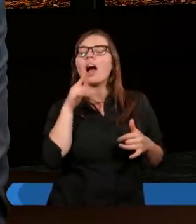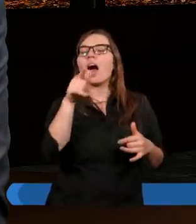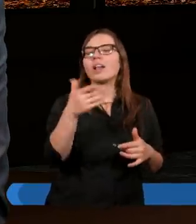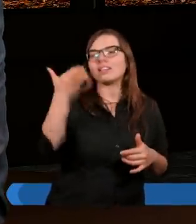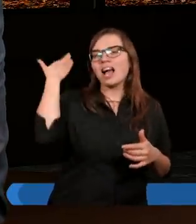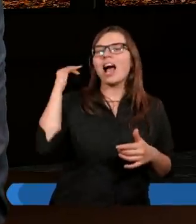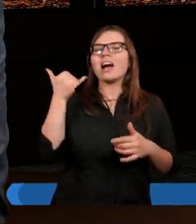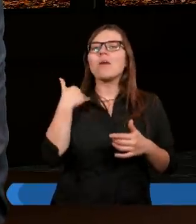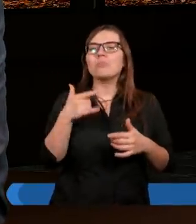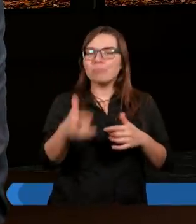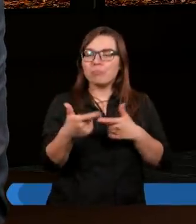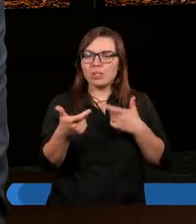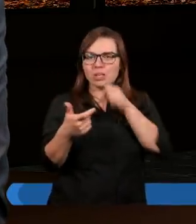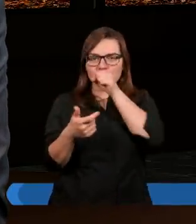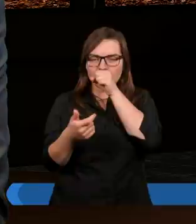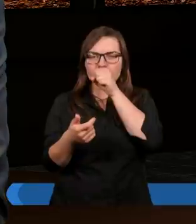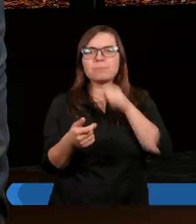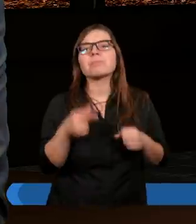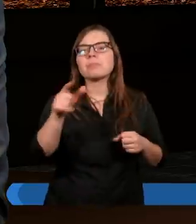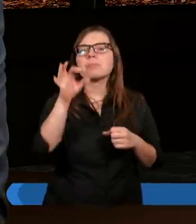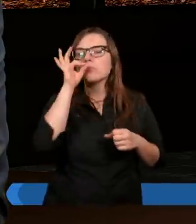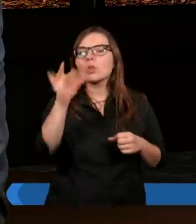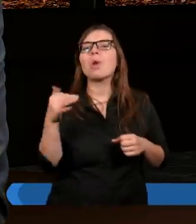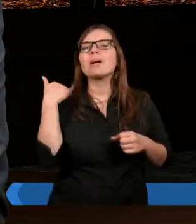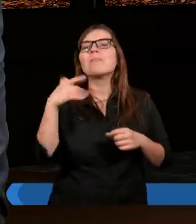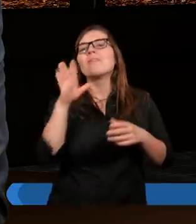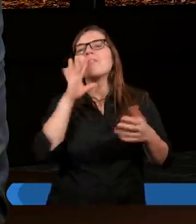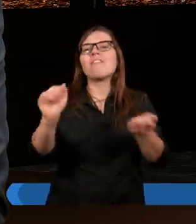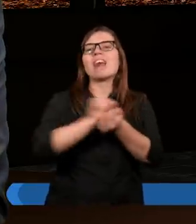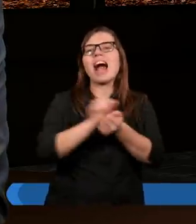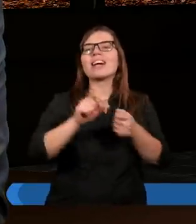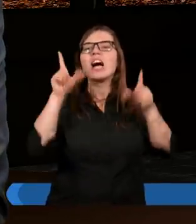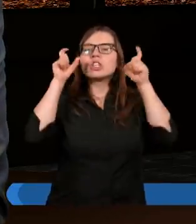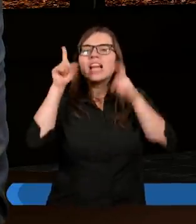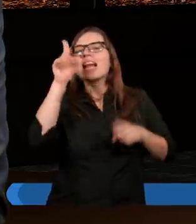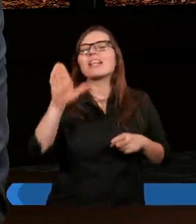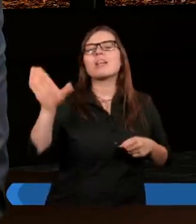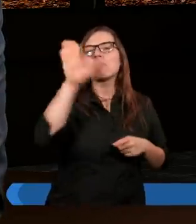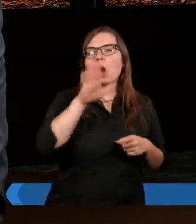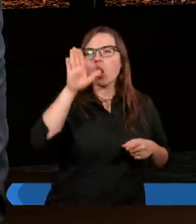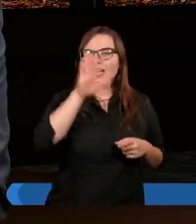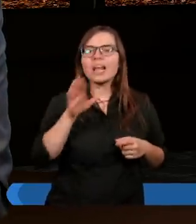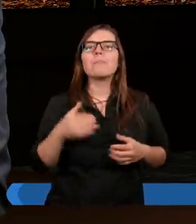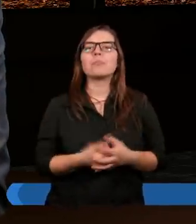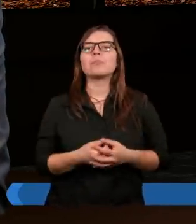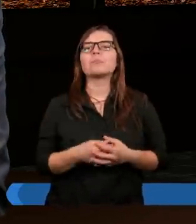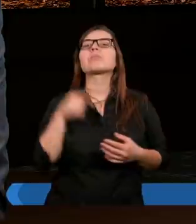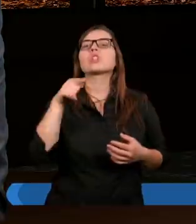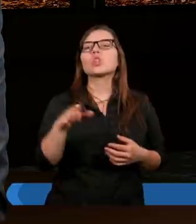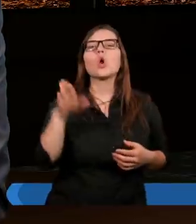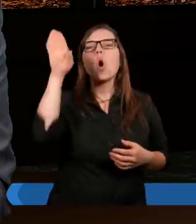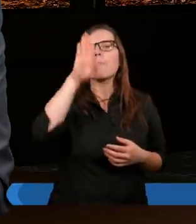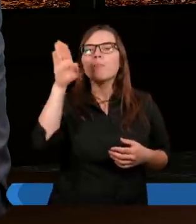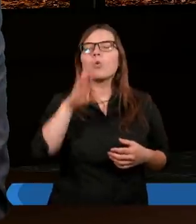walka, jaka toczy się zła, z dobrem, to jest walka szatany z Bogiem. To